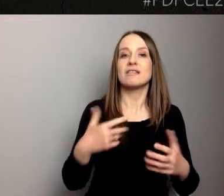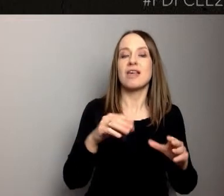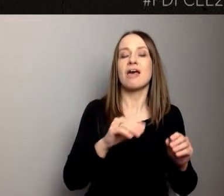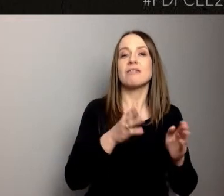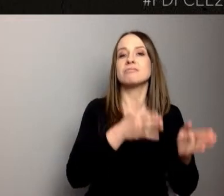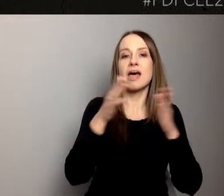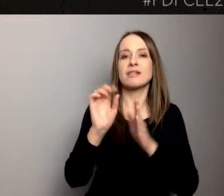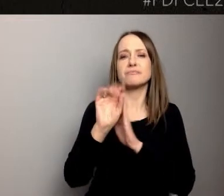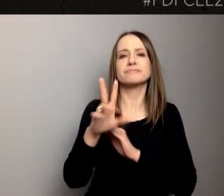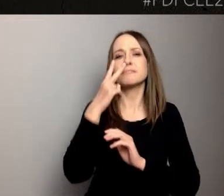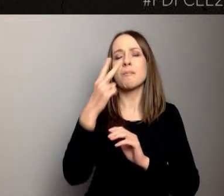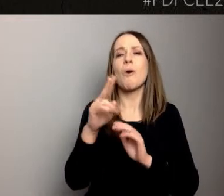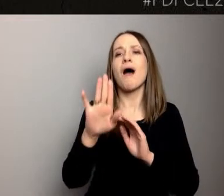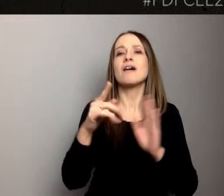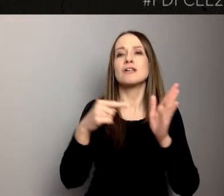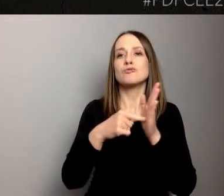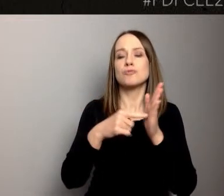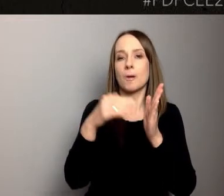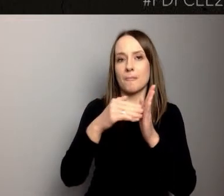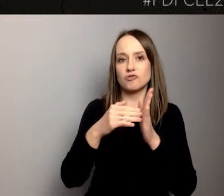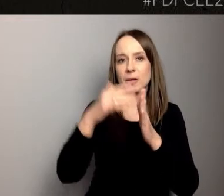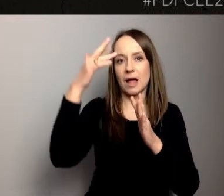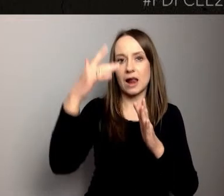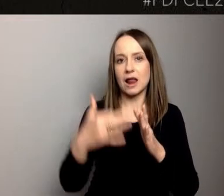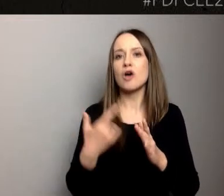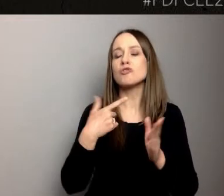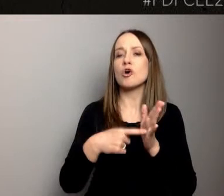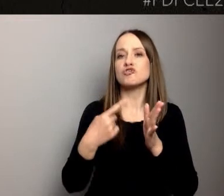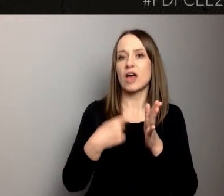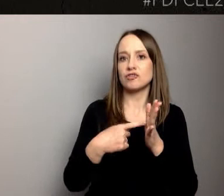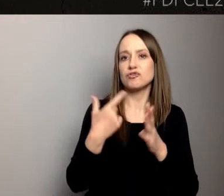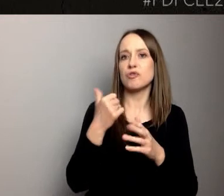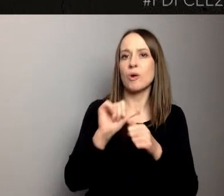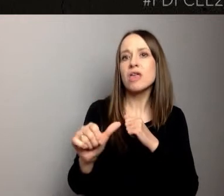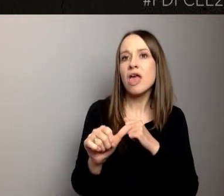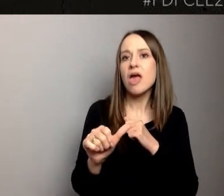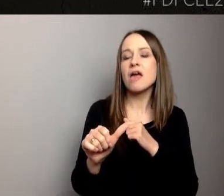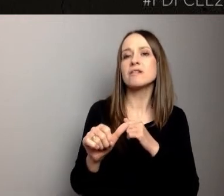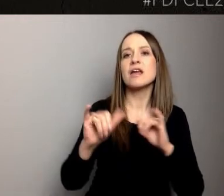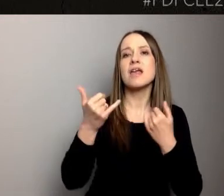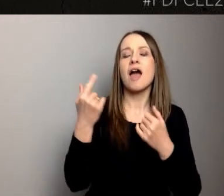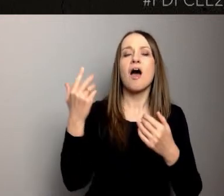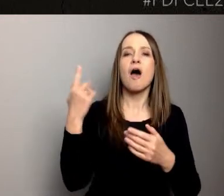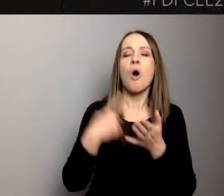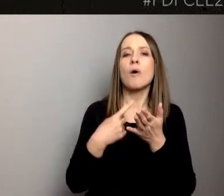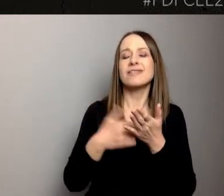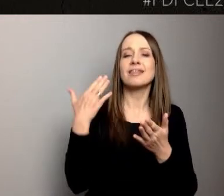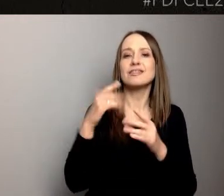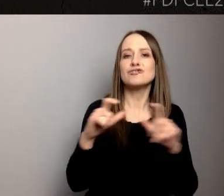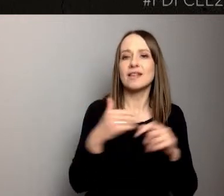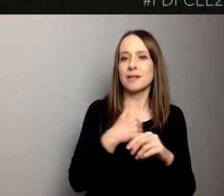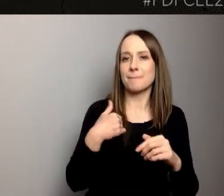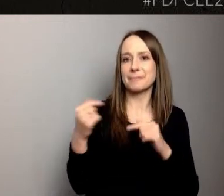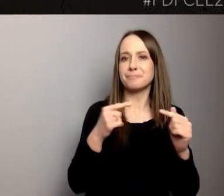dotyczą tego, co najczęściej wybrzmiewa, kiedy rozmawiamy w ostatnim czasie, też w kontekście zmian klimatu.